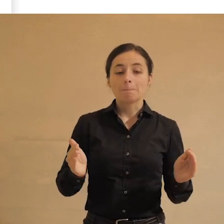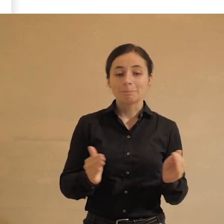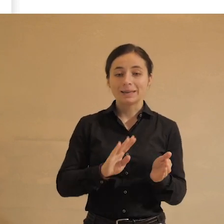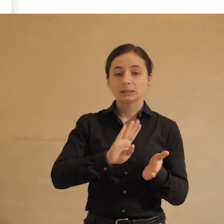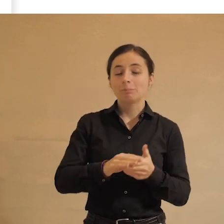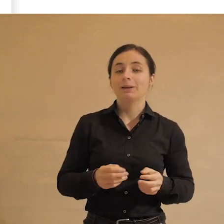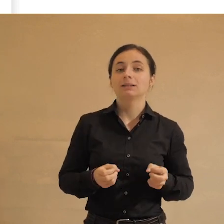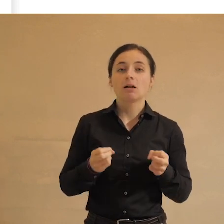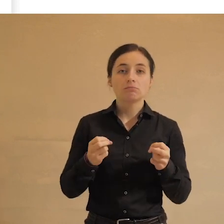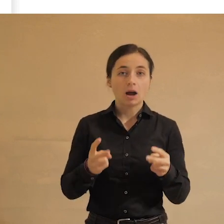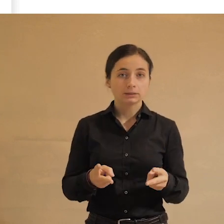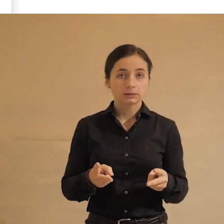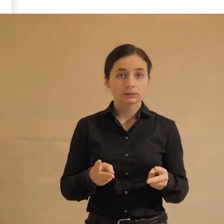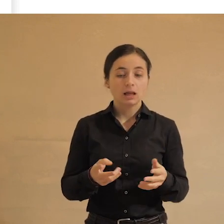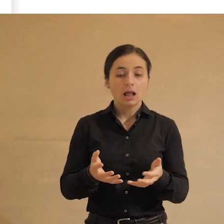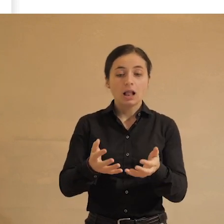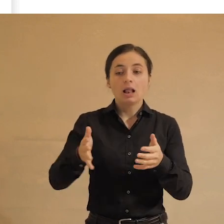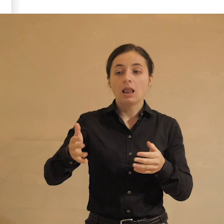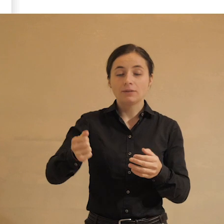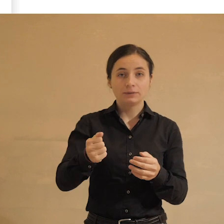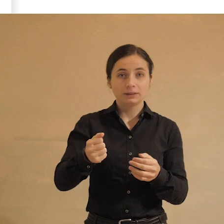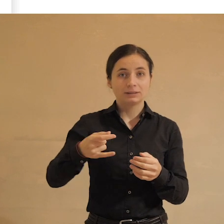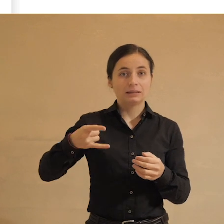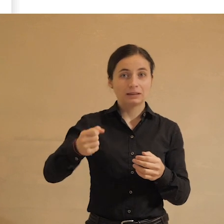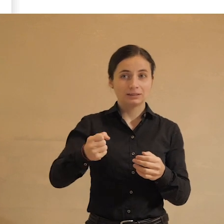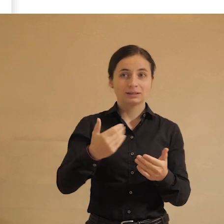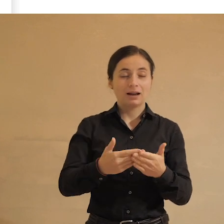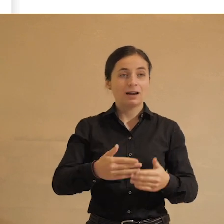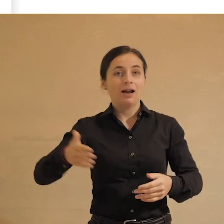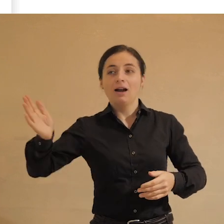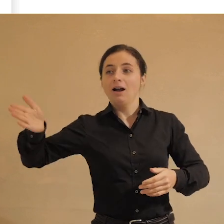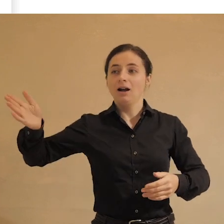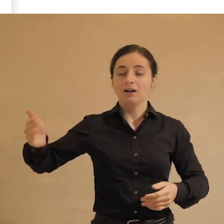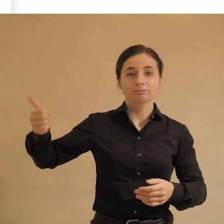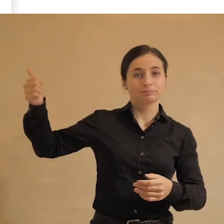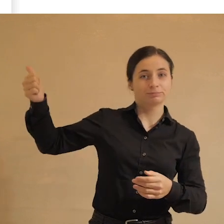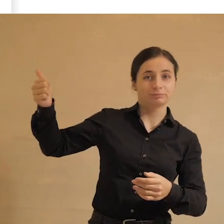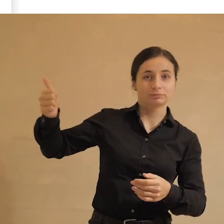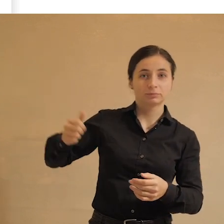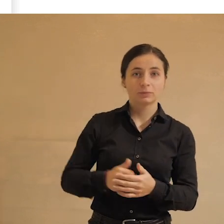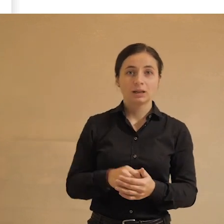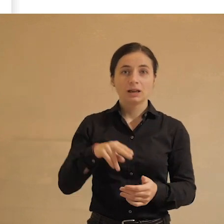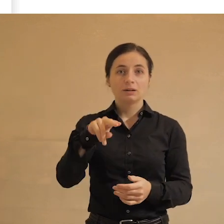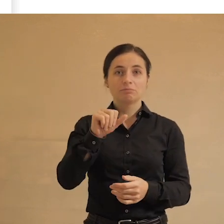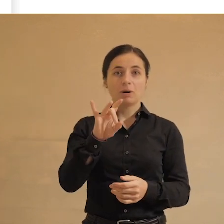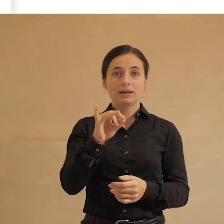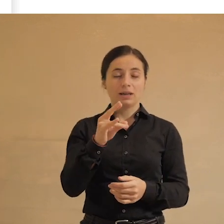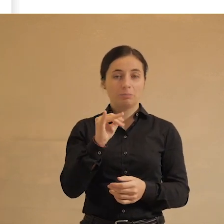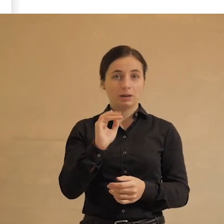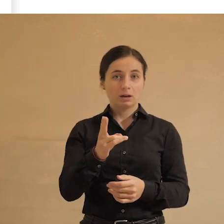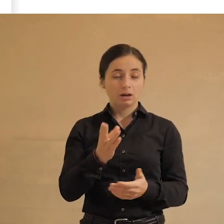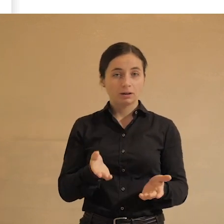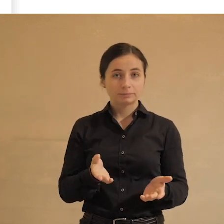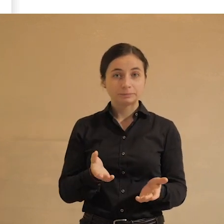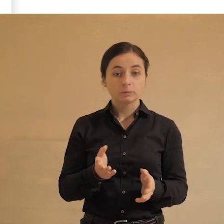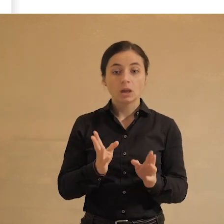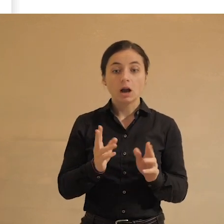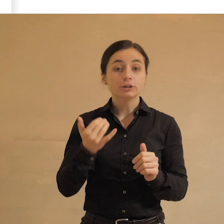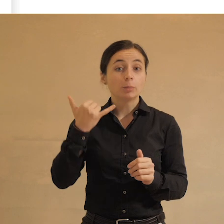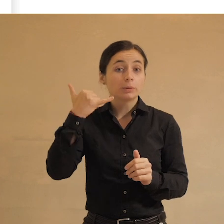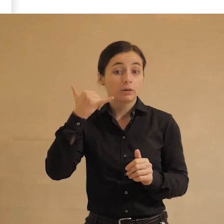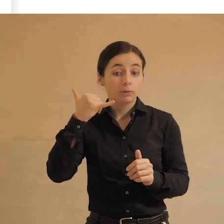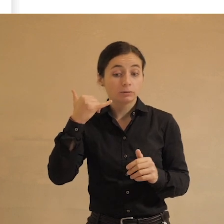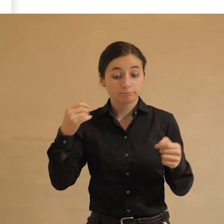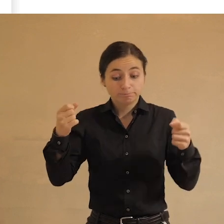Менее безопасно ловить такси с бордюра или, как здесь, наверное, надо говорить, с поребрика, а чем позволить телефону